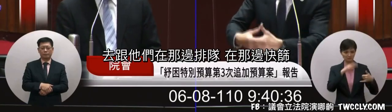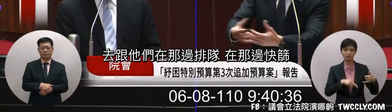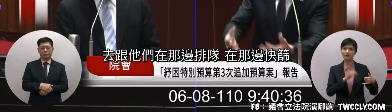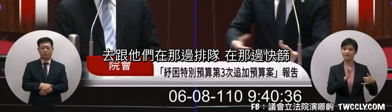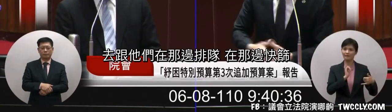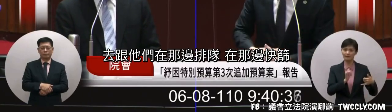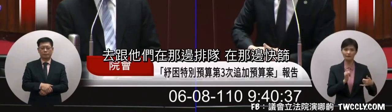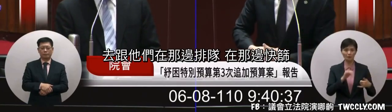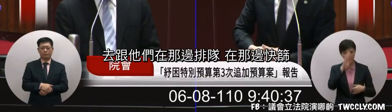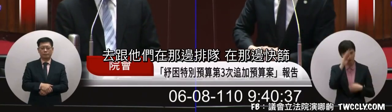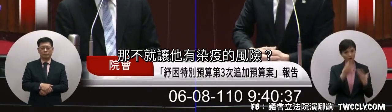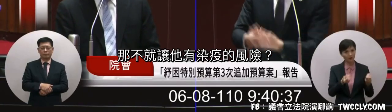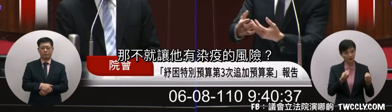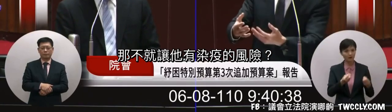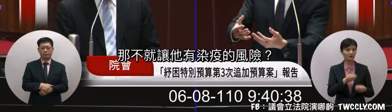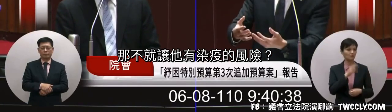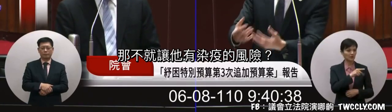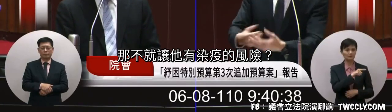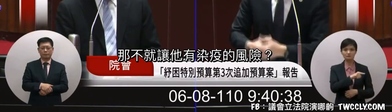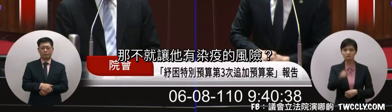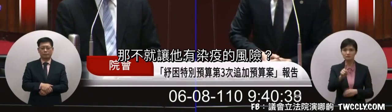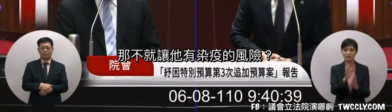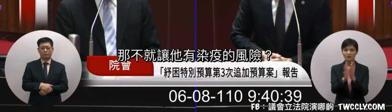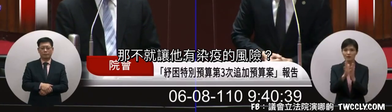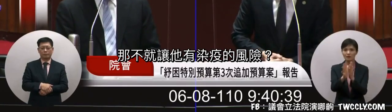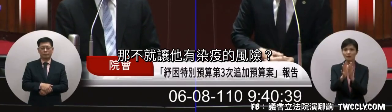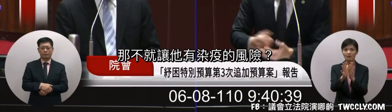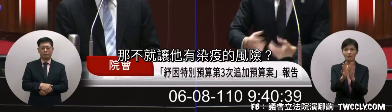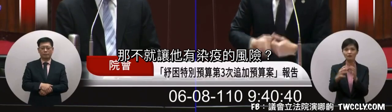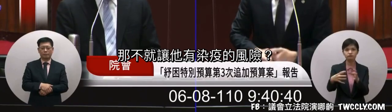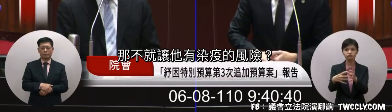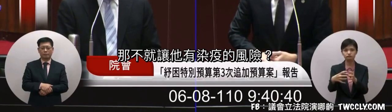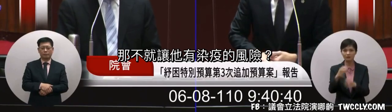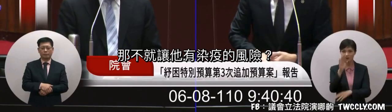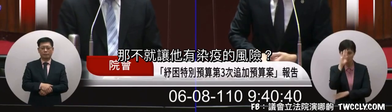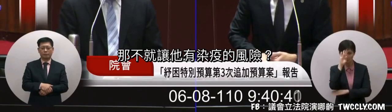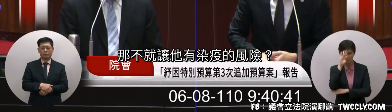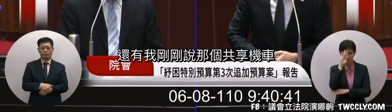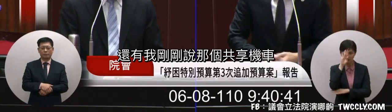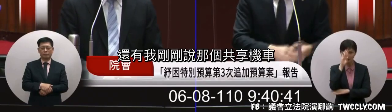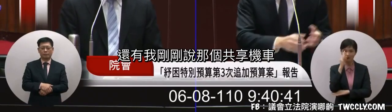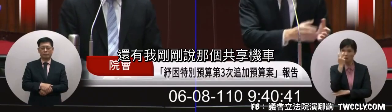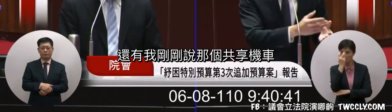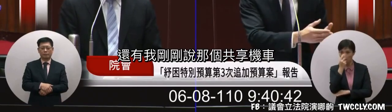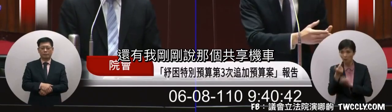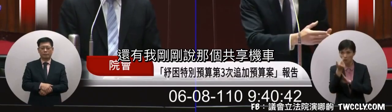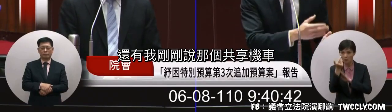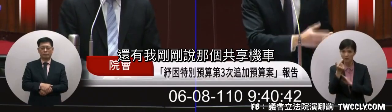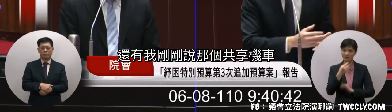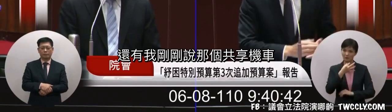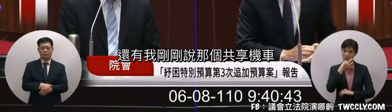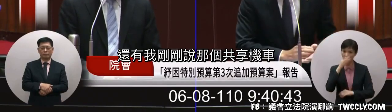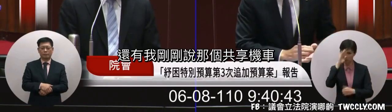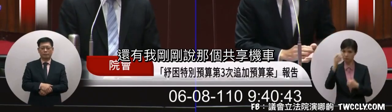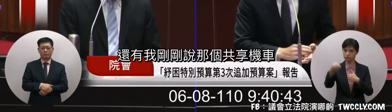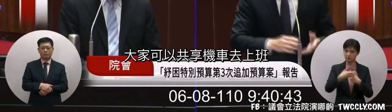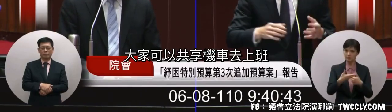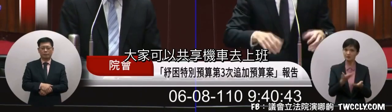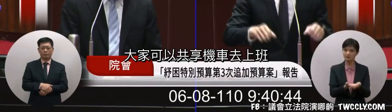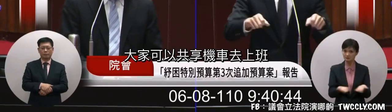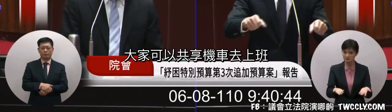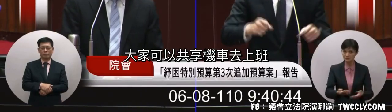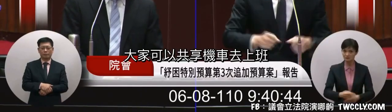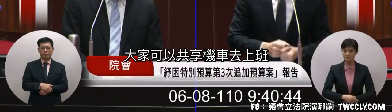去那裡拍桌去裡快胎啊 不對讓他有這個黏油黏油的這個方向還有剛才我說那個供應機車